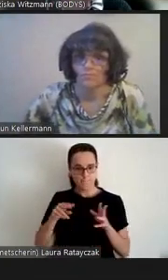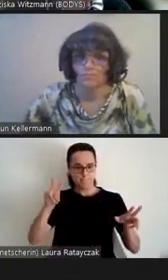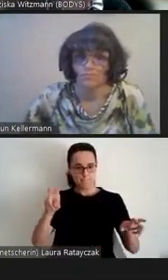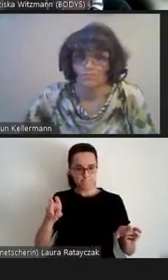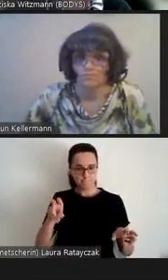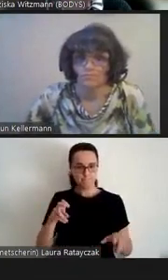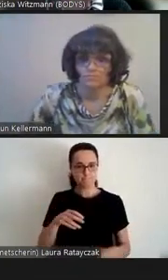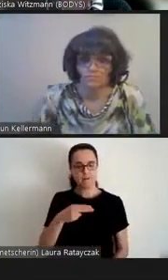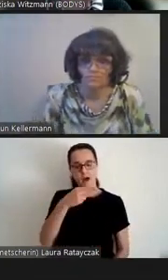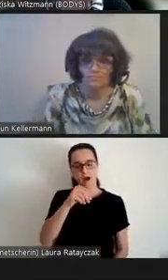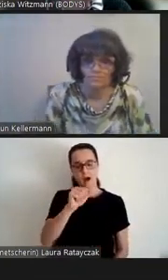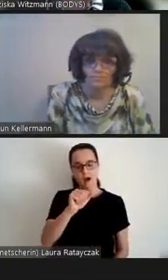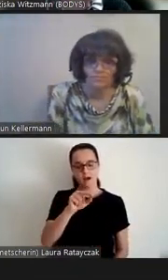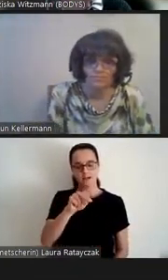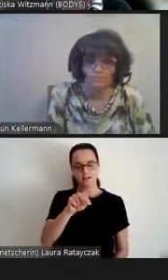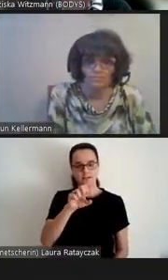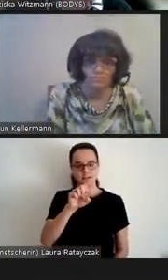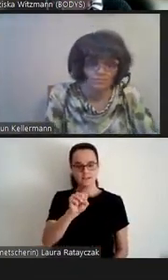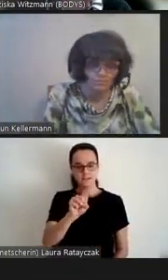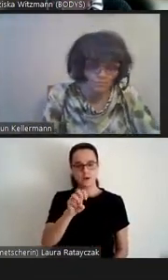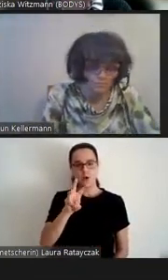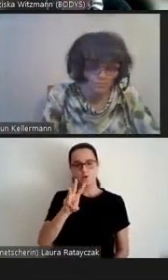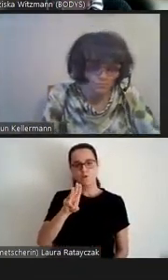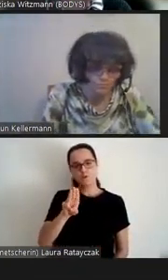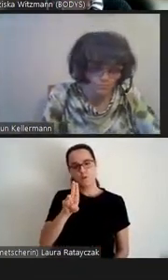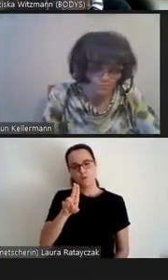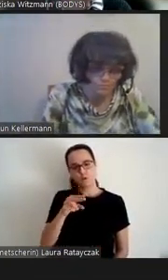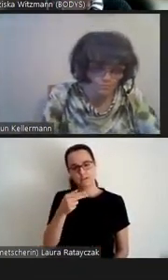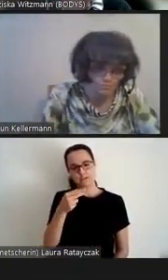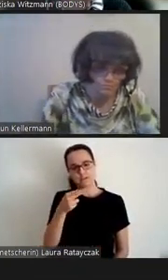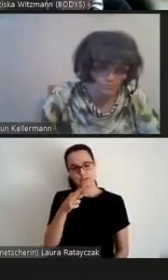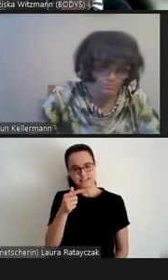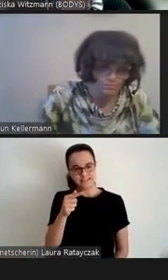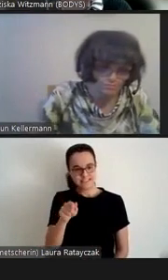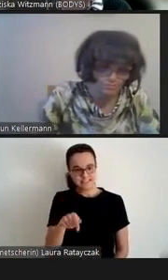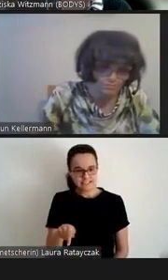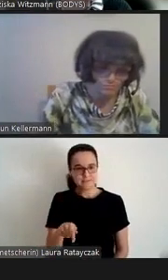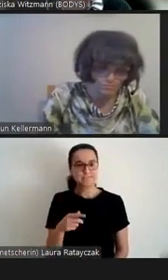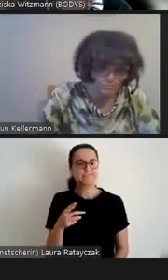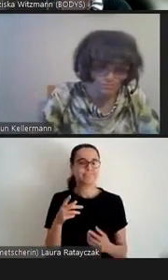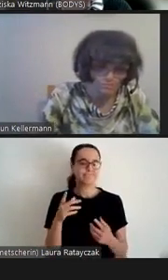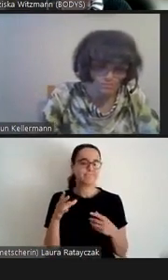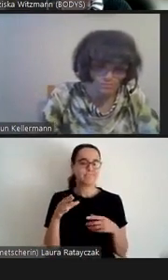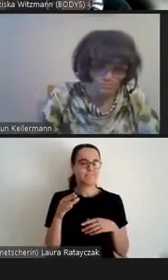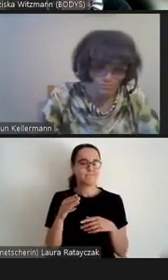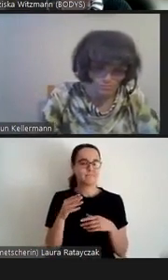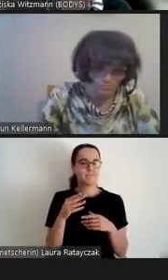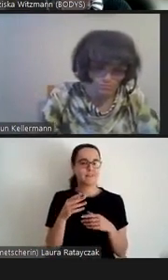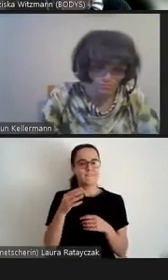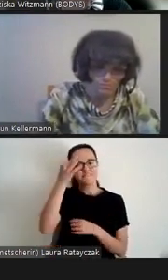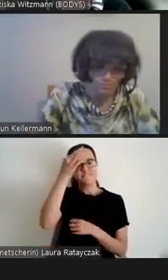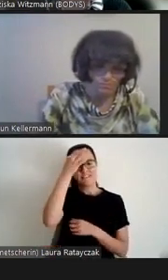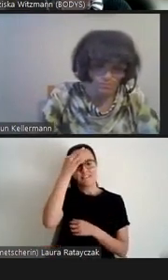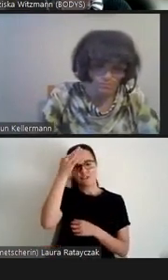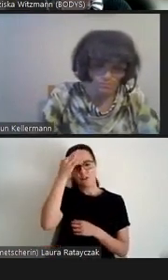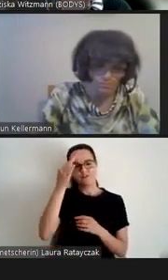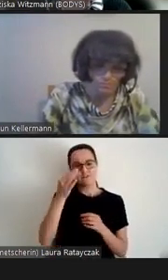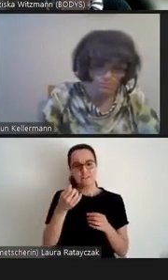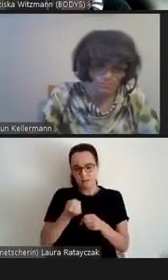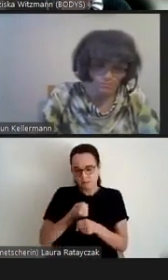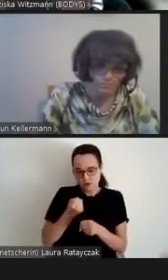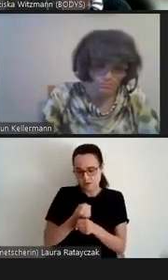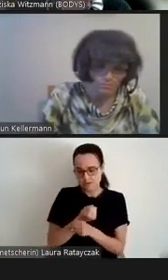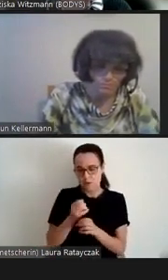und die Anfänger einer wissenschaftlichen Beschäftigung mit Behinderung in Literatur.